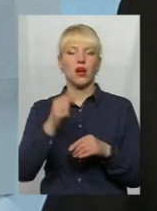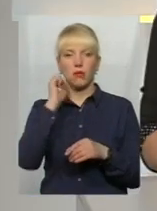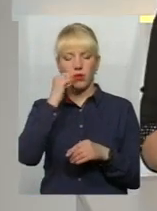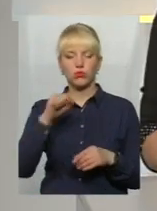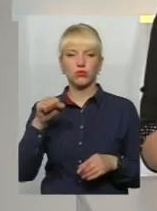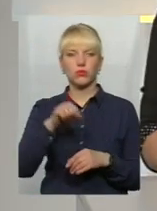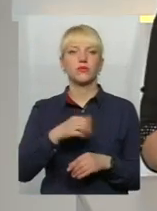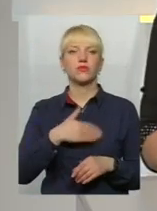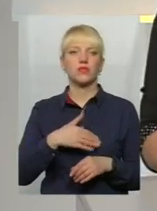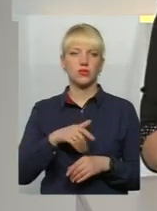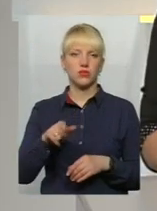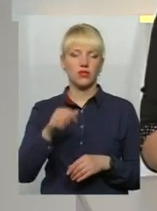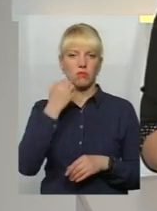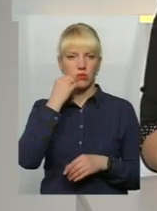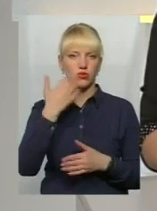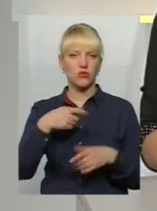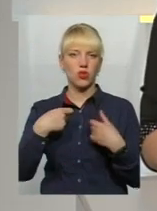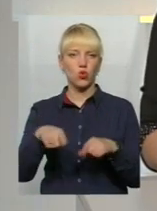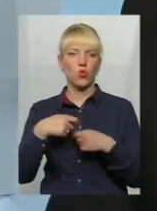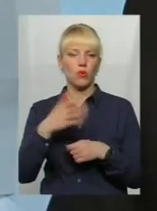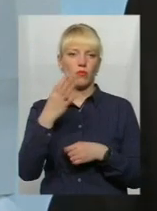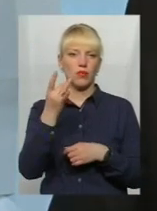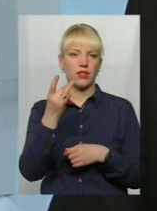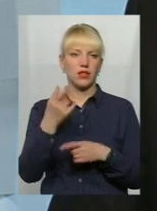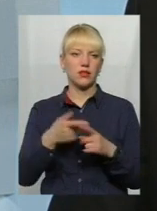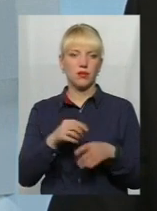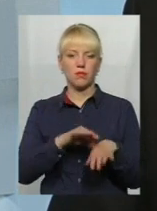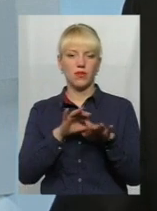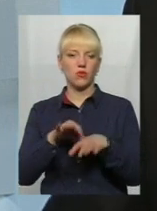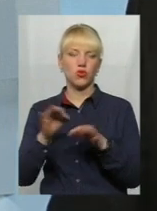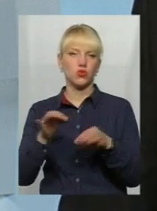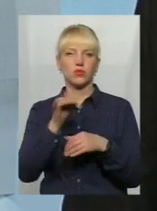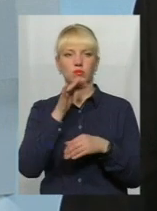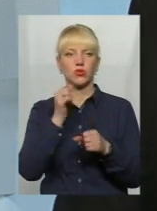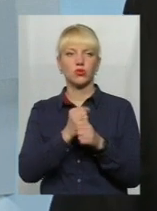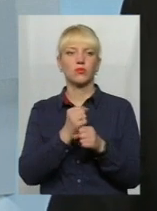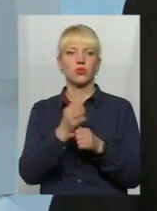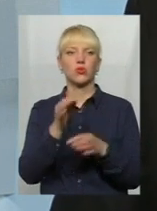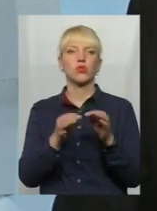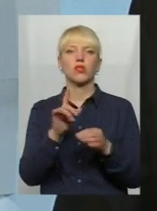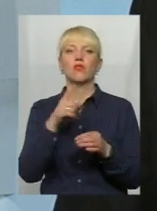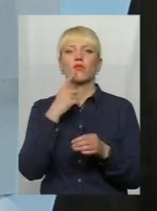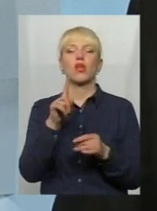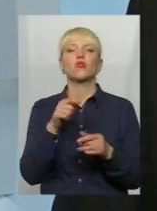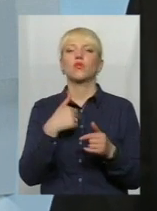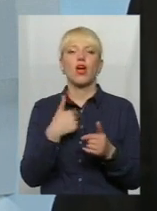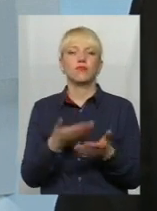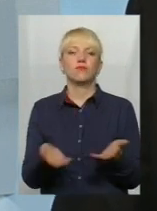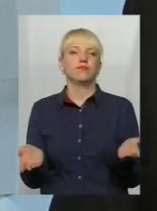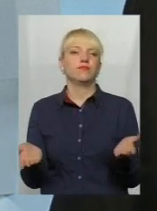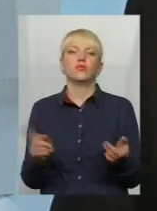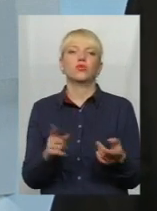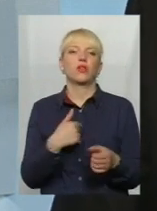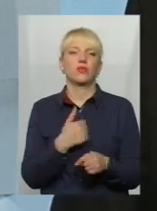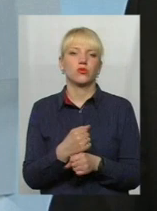привели. Я кажу, ну, вже торгує, вже п'ятий раз ми її приводимо, нічого не можемо зробити. Він каже, що ж я їй зроблю. І буває, ну,